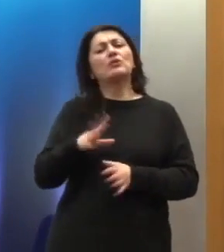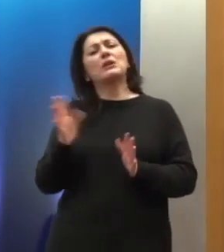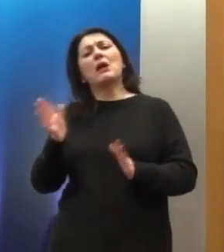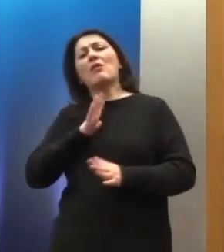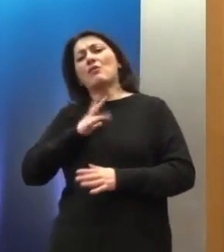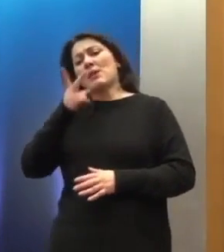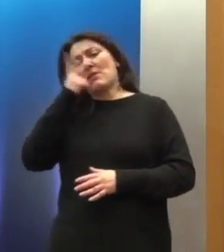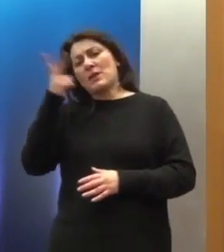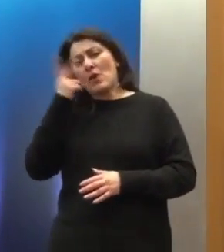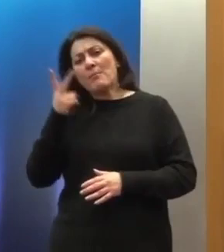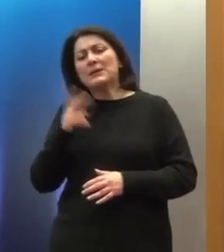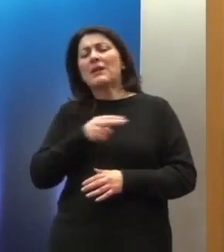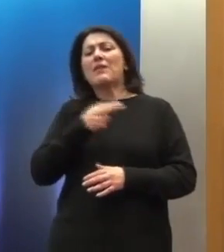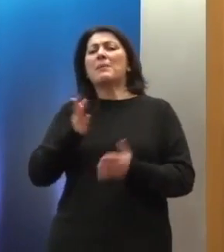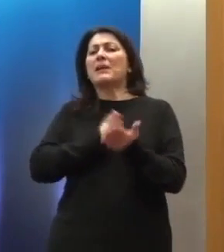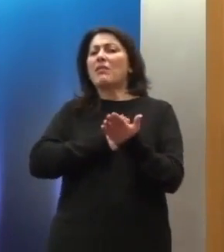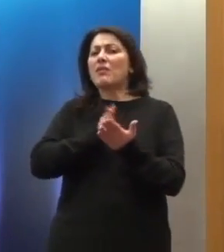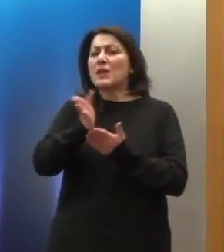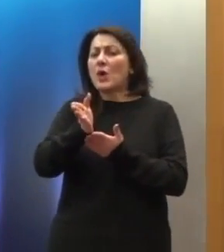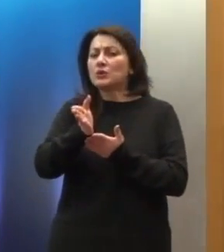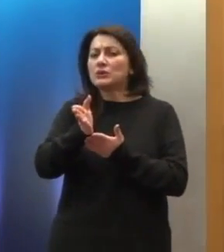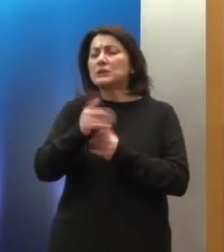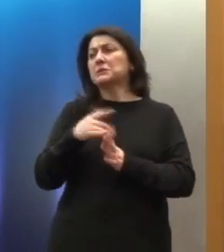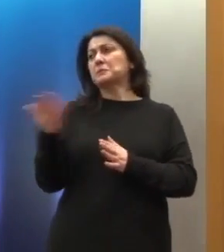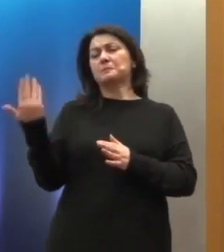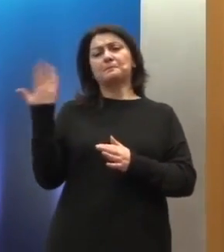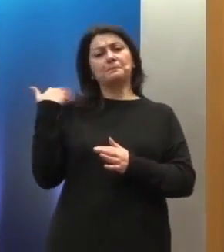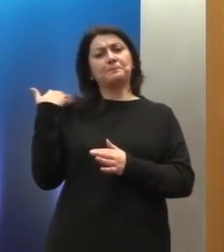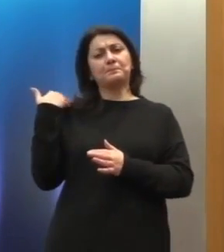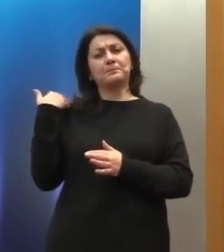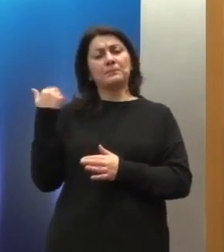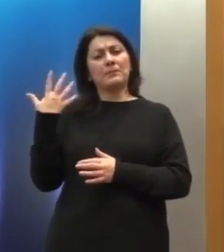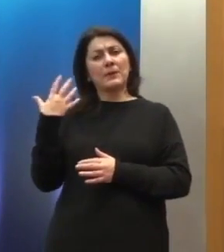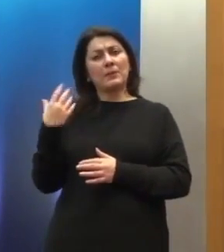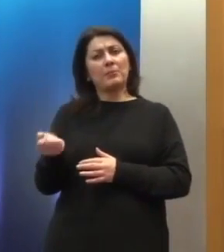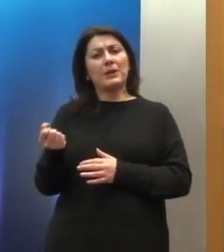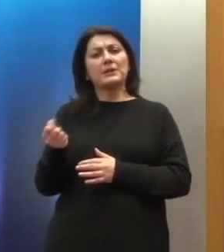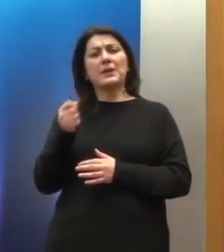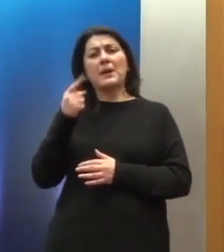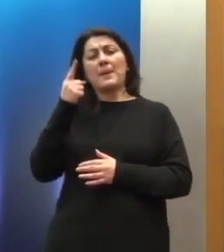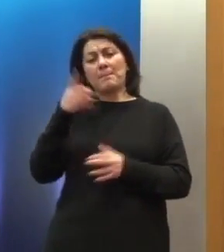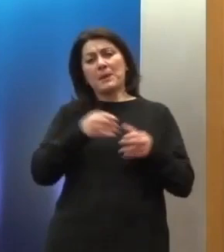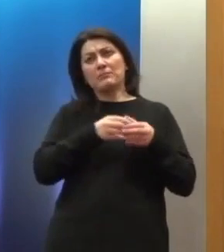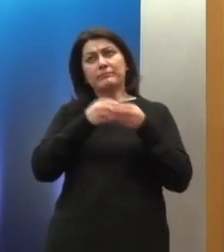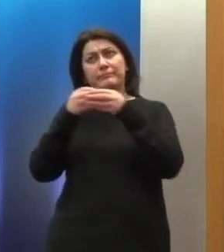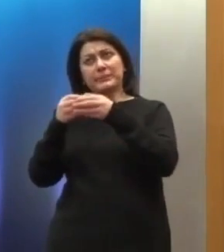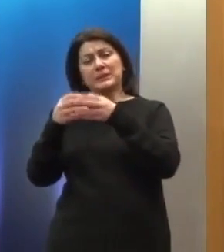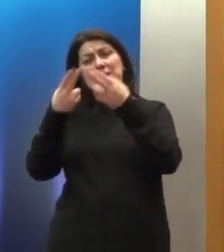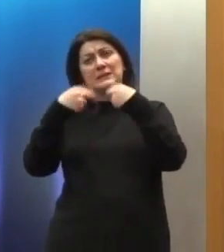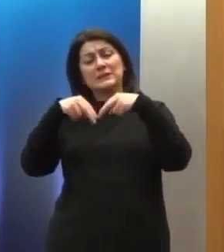δικαιωμάτων, στα θέματα δικαιοσύνης. Πριν από λίγο καιρό υπήρξε μια αποστολή του Συμβουλίου της Ευρώπης με